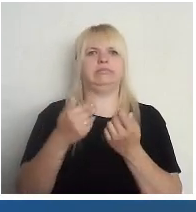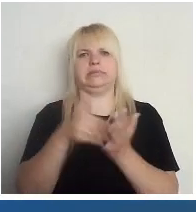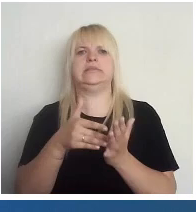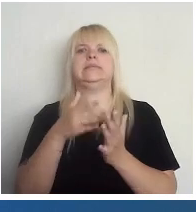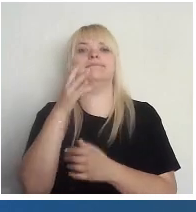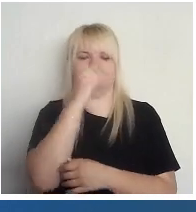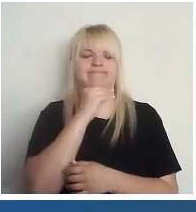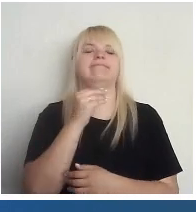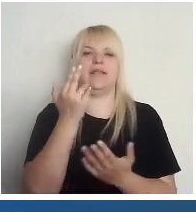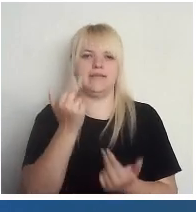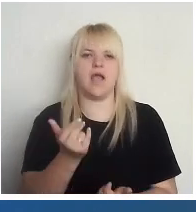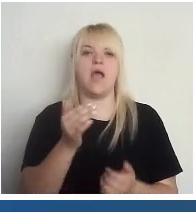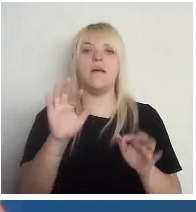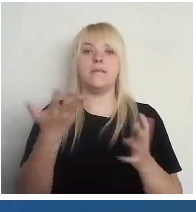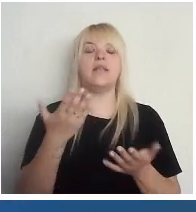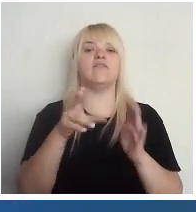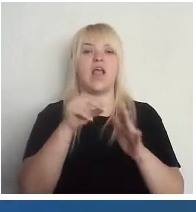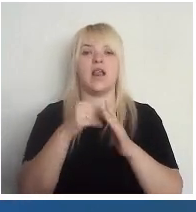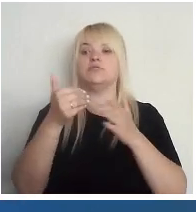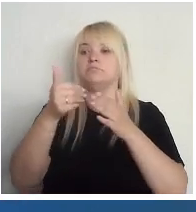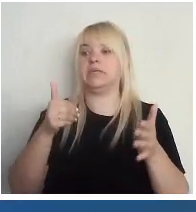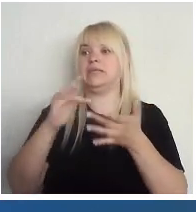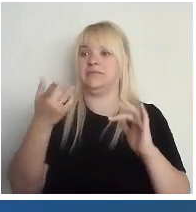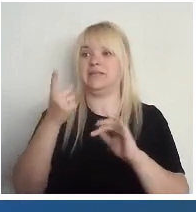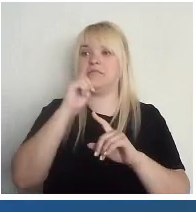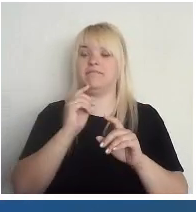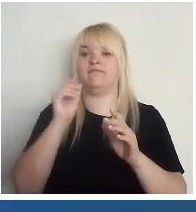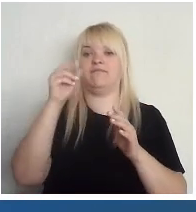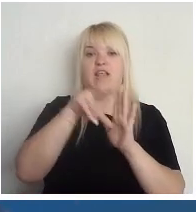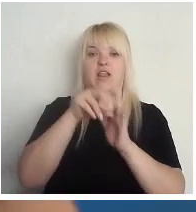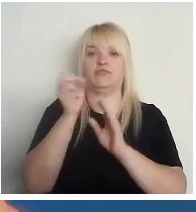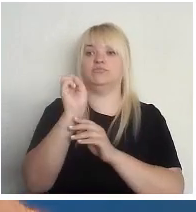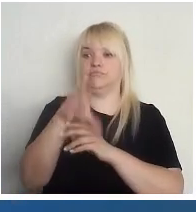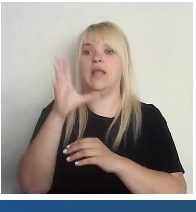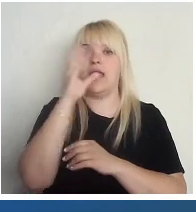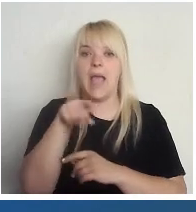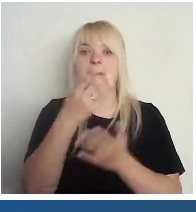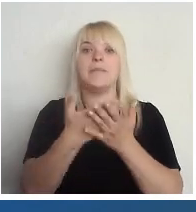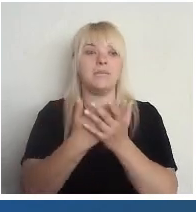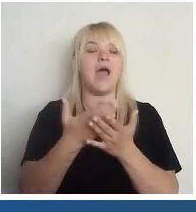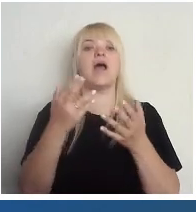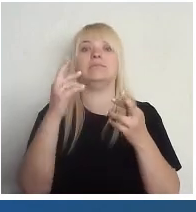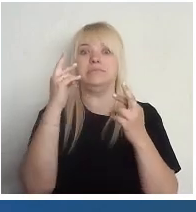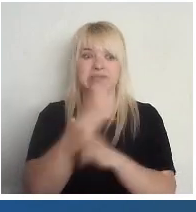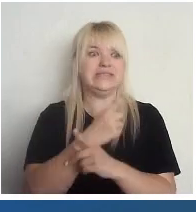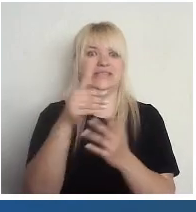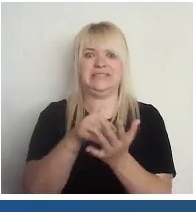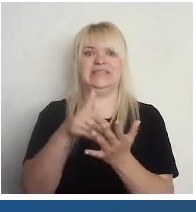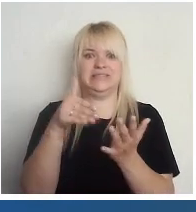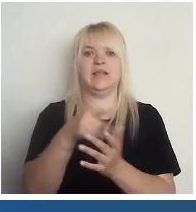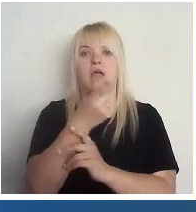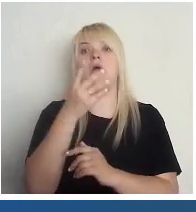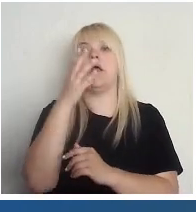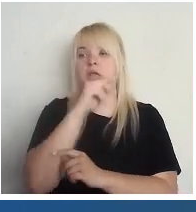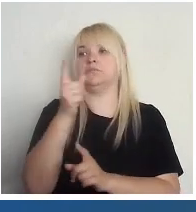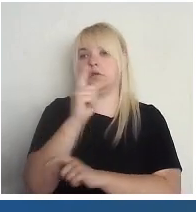elektroniski var nobalsot pirms vēlēšanām un ja tev kaut kas saiet greiz, tev vienmēr ir iespēja tajā vēlēšana dienā, tomēr aiziet, ja tev ir iespēja.